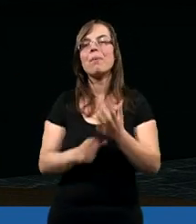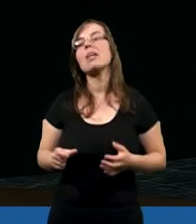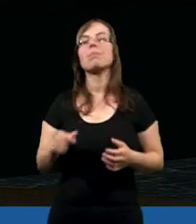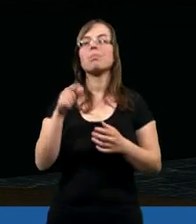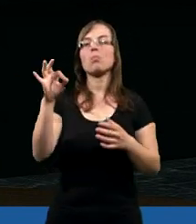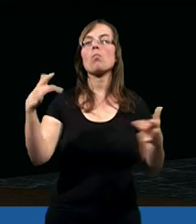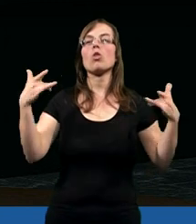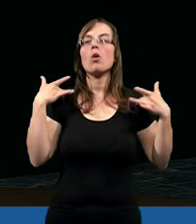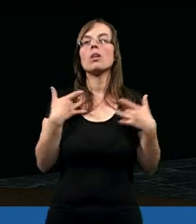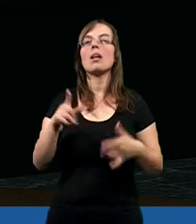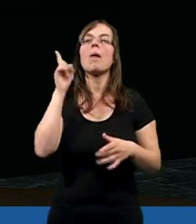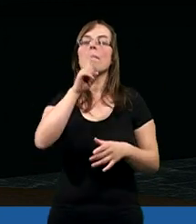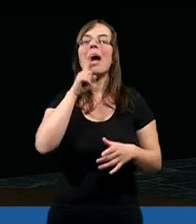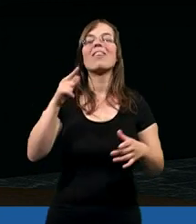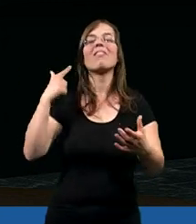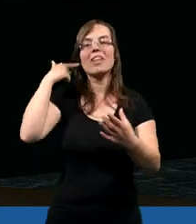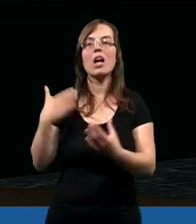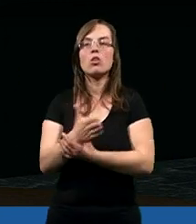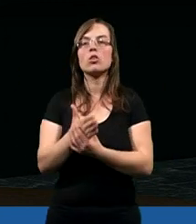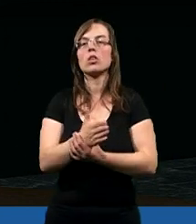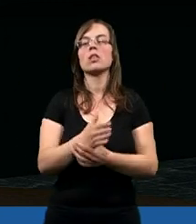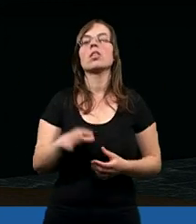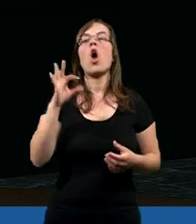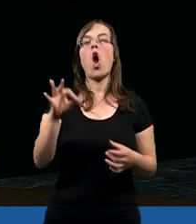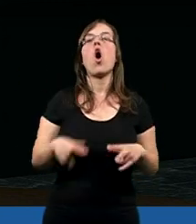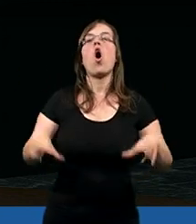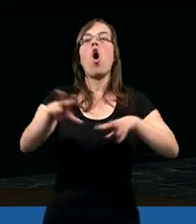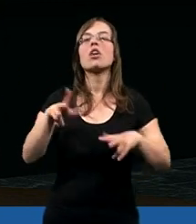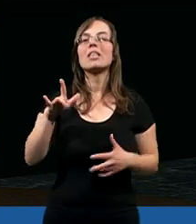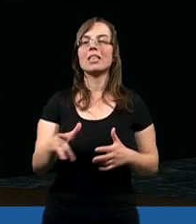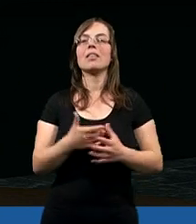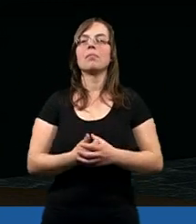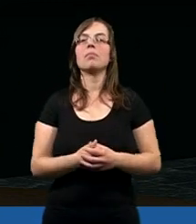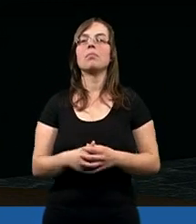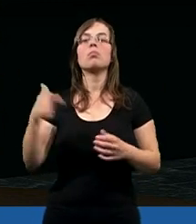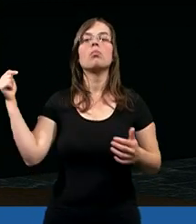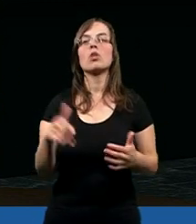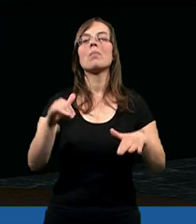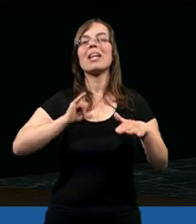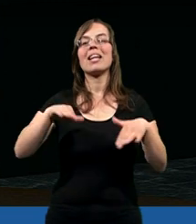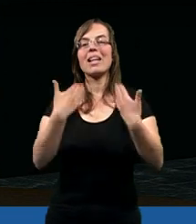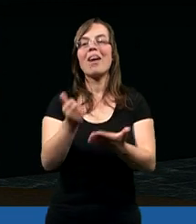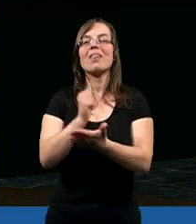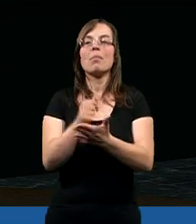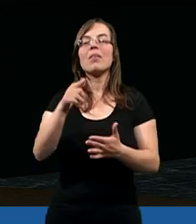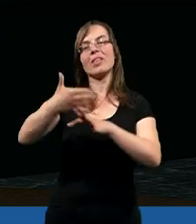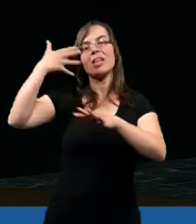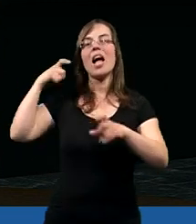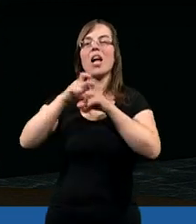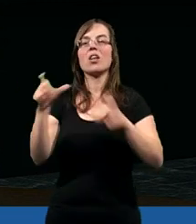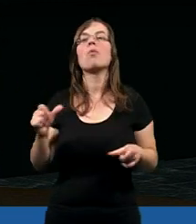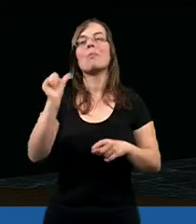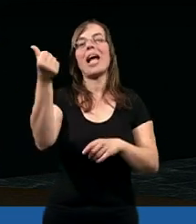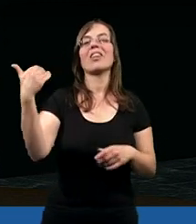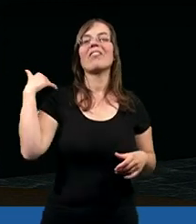trzecim rozdziale o życiu mężów i żon, o rodzinie. Musimy zdawać sobie sprawę, że w tamtym